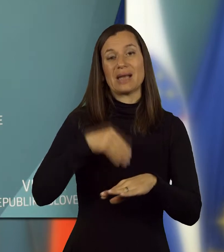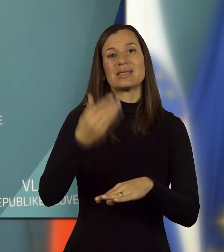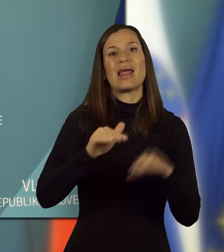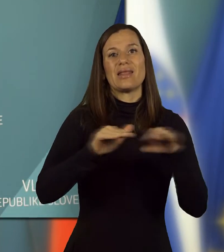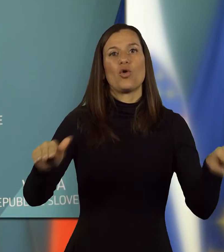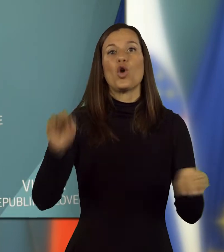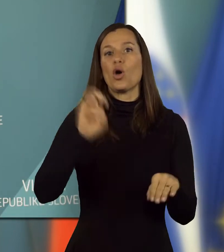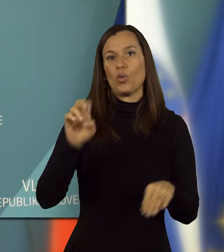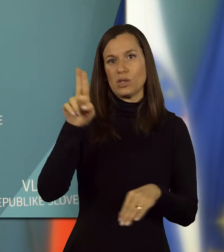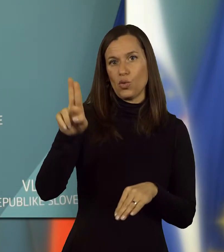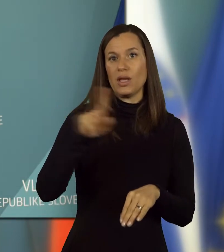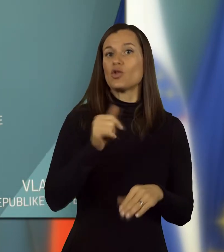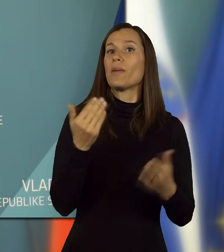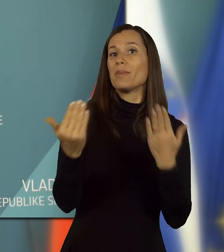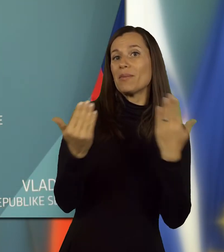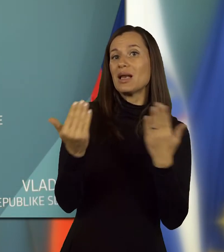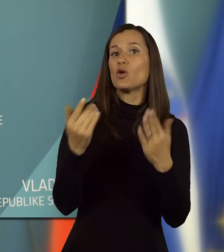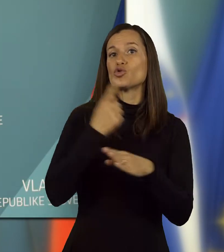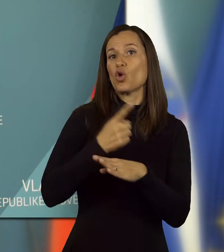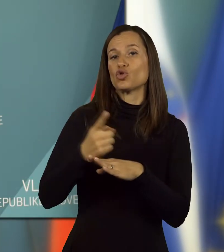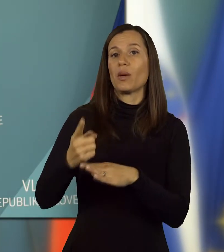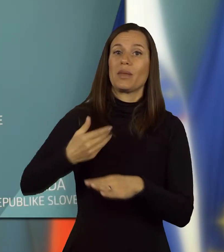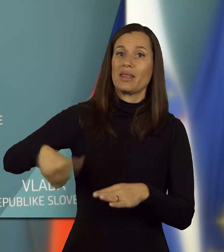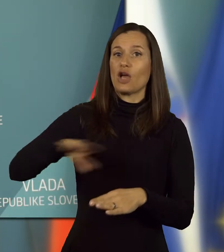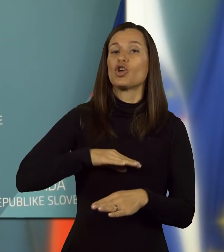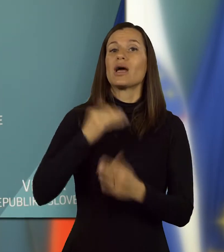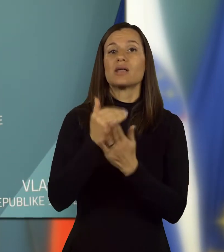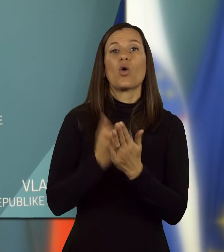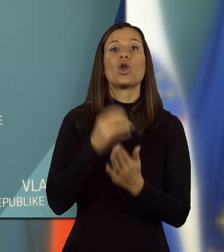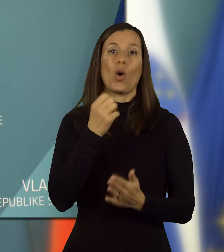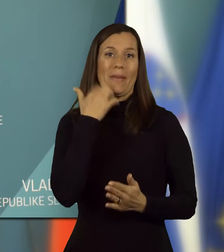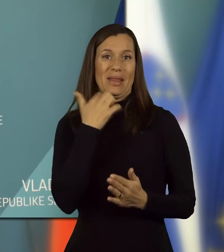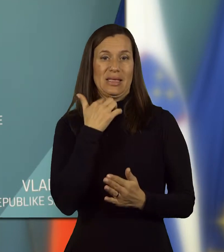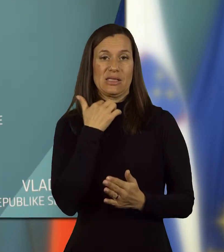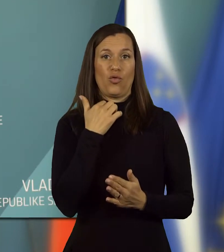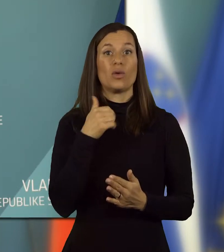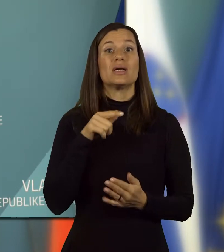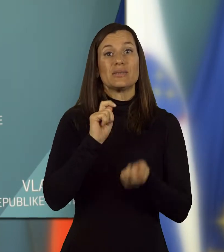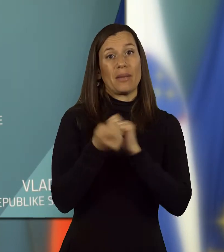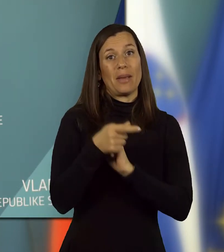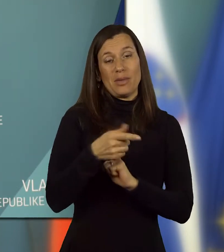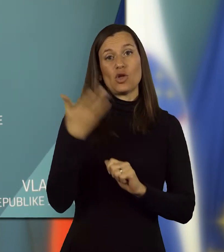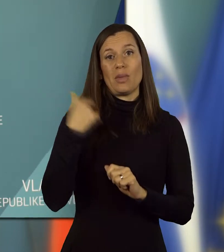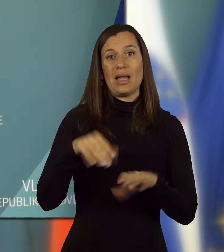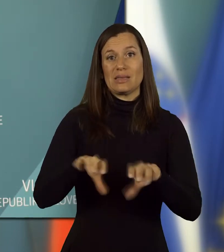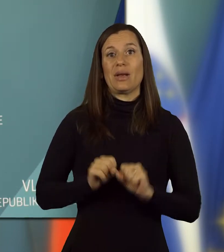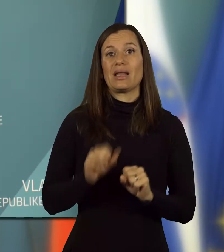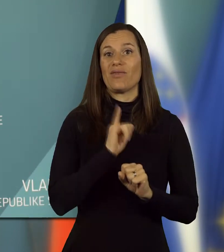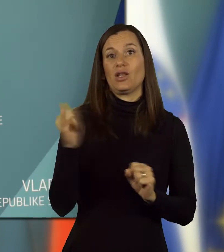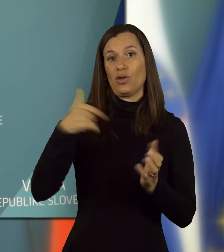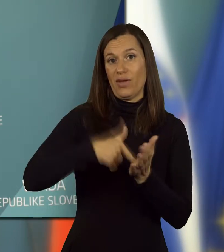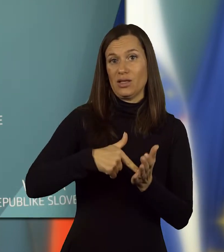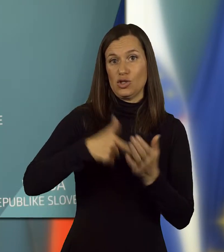na nivoju Evropske unije in je primerljiv z določbami našega zakona o kmetijstvo, katerega spremembe so bile